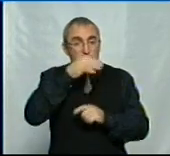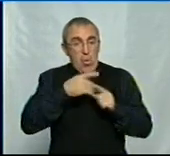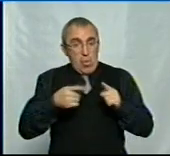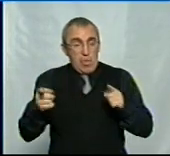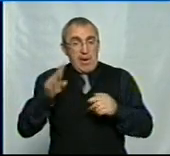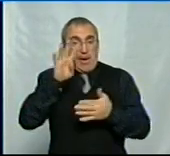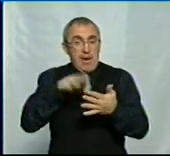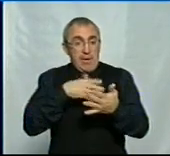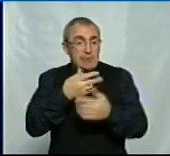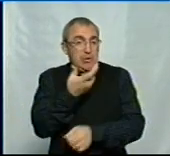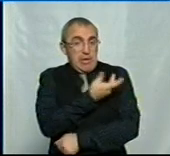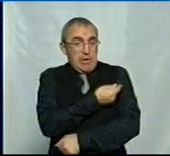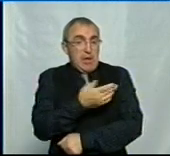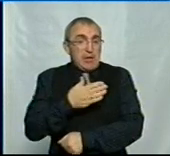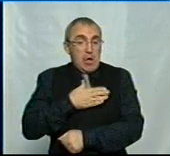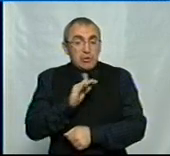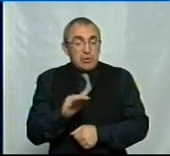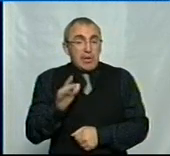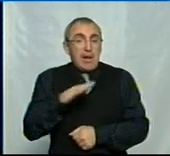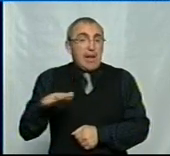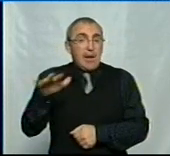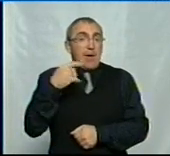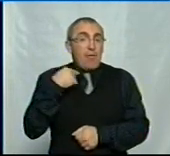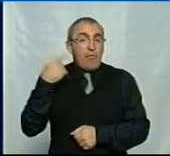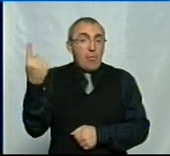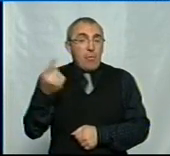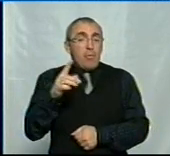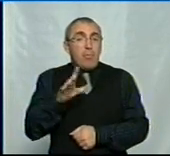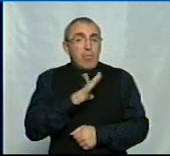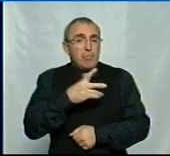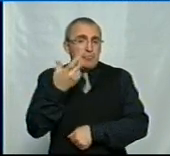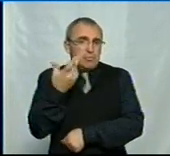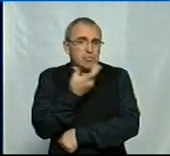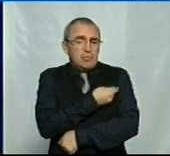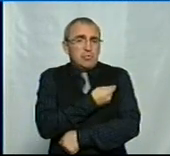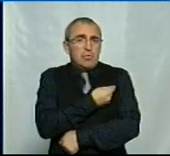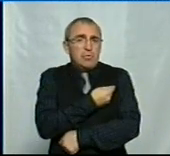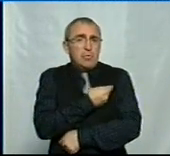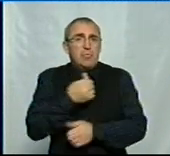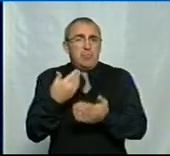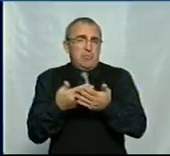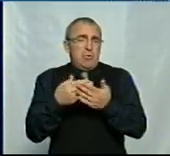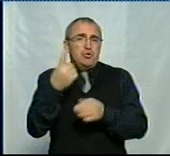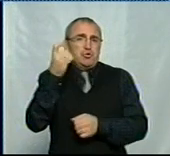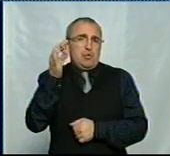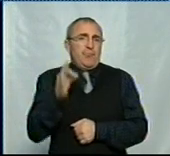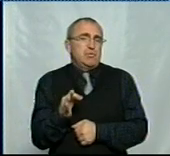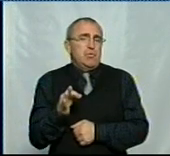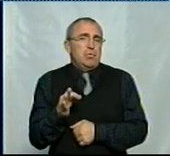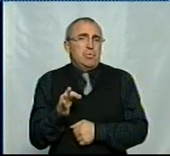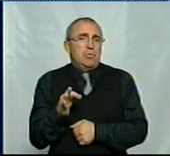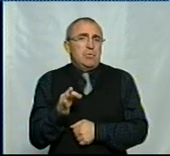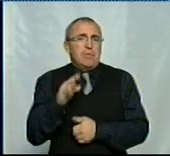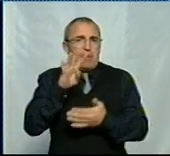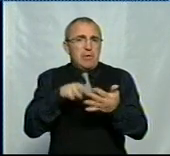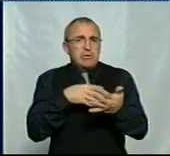календарем щеплень наші діти на території Кіровоградської області були щеплені майже на 100% за